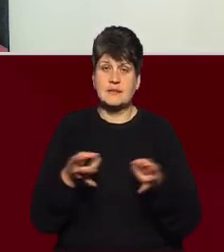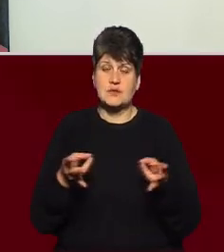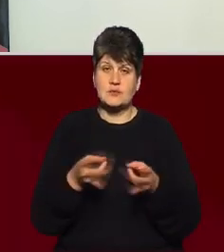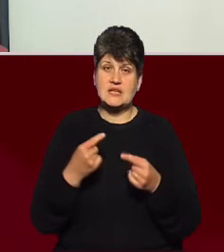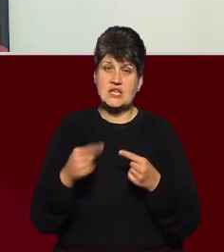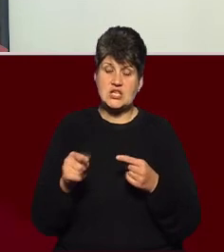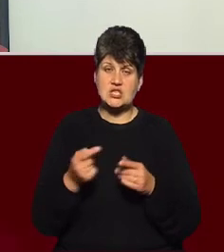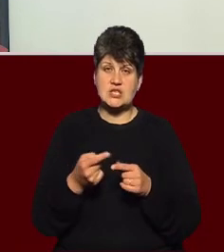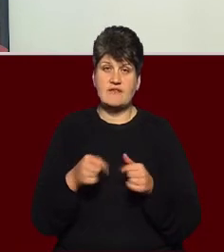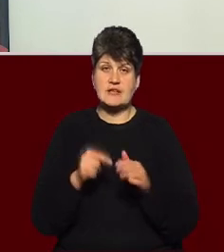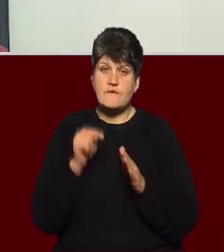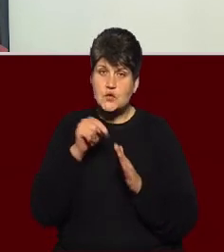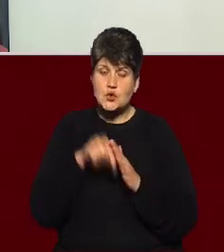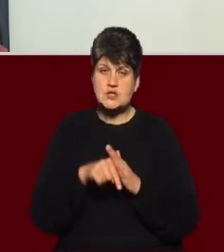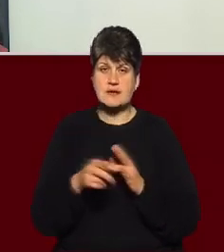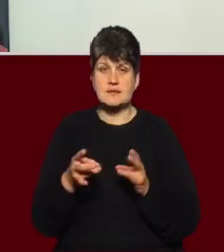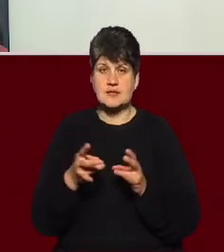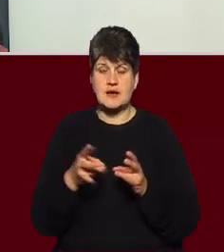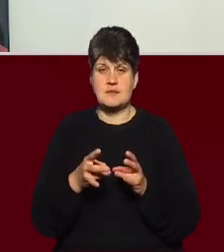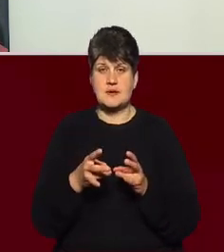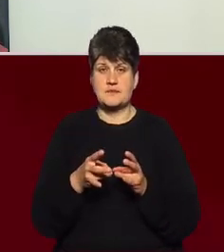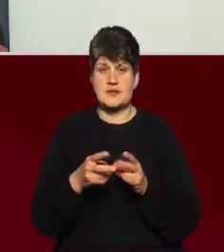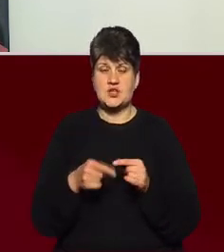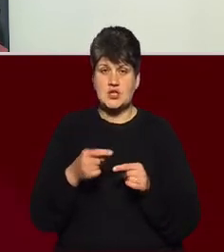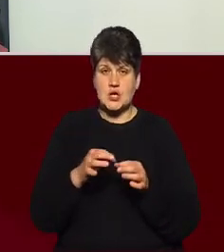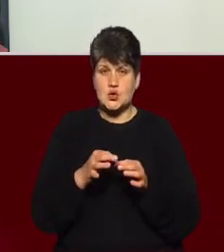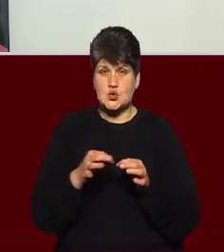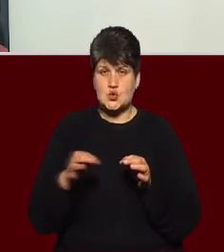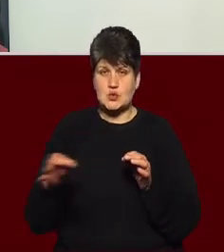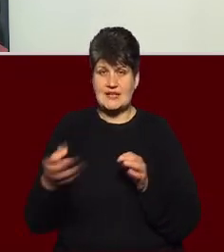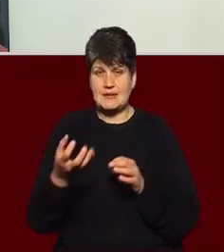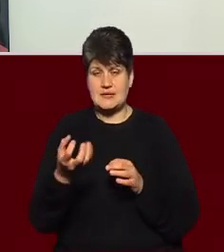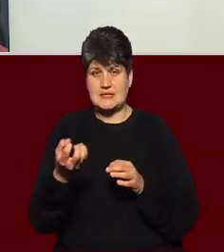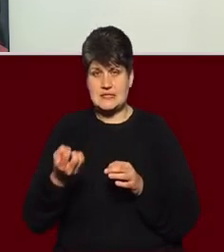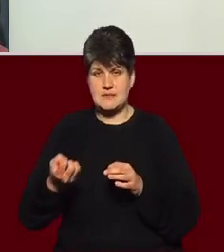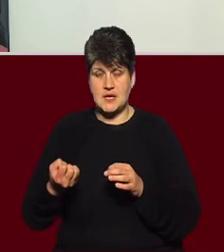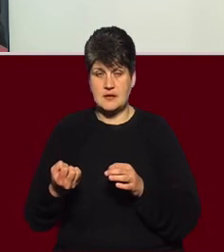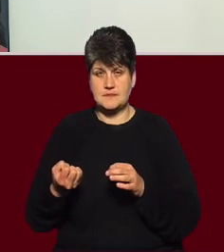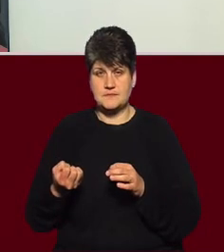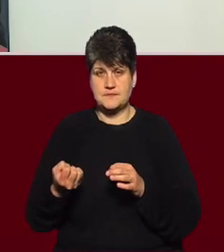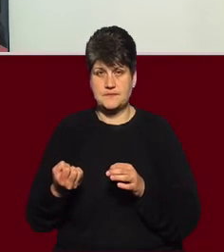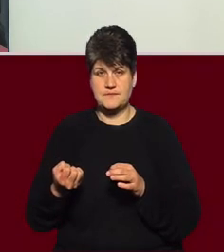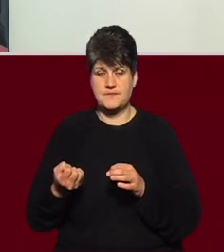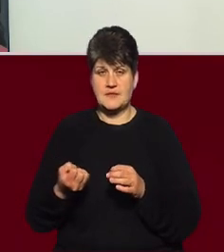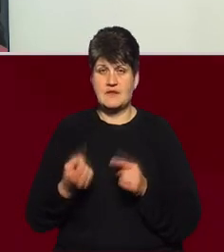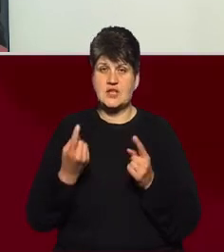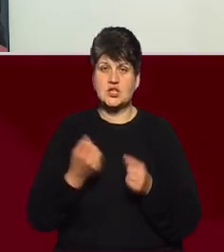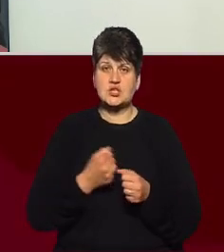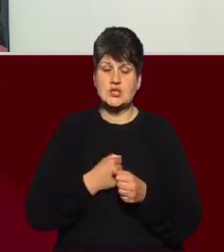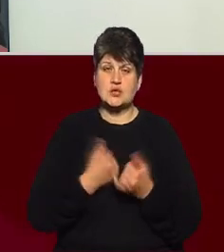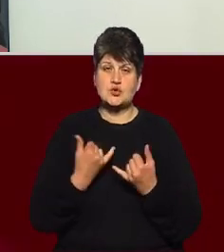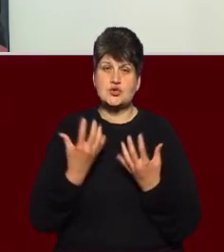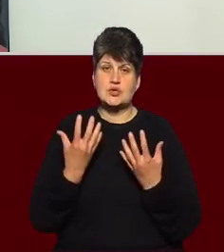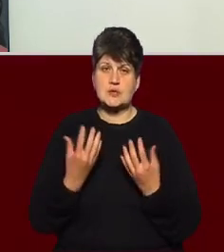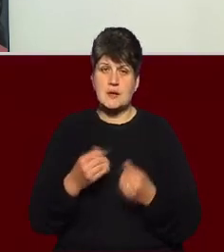необхідна ендоваскулярна, тобто через судини, цей тромб видалити механічно. На превеликий жаль, на сьогоднішній день поки що такого